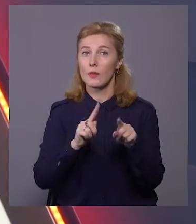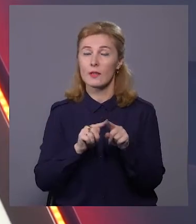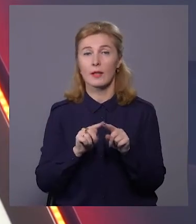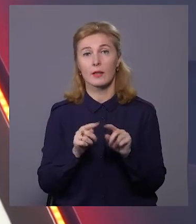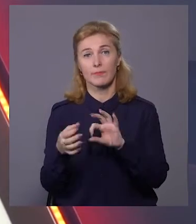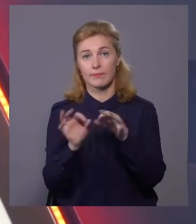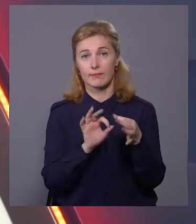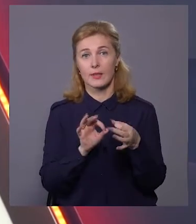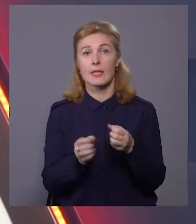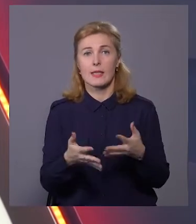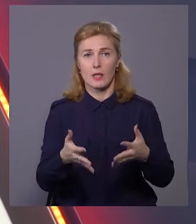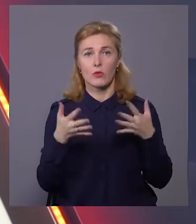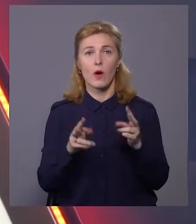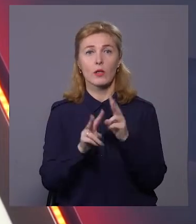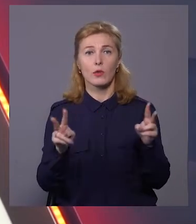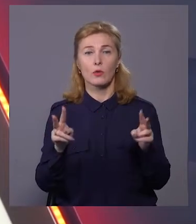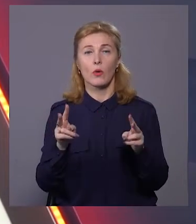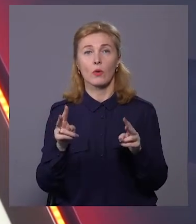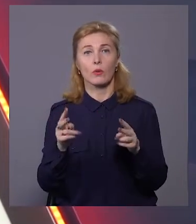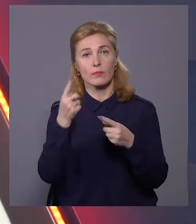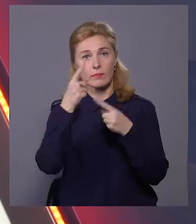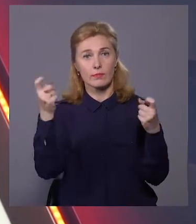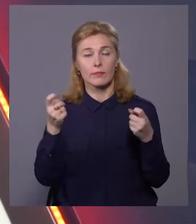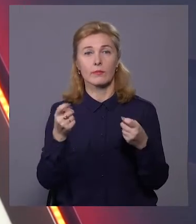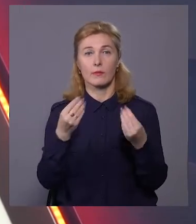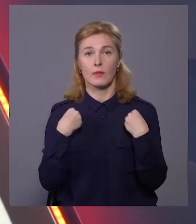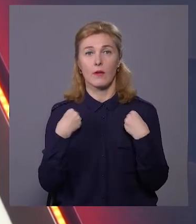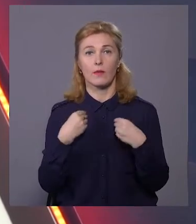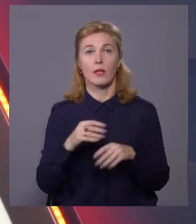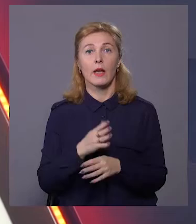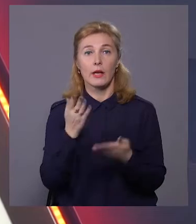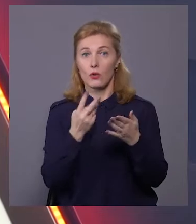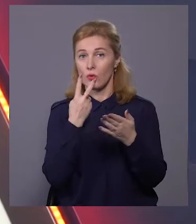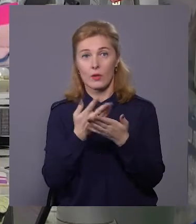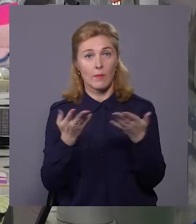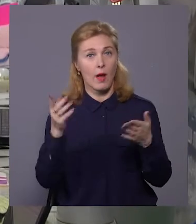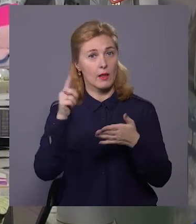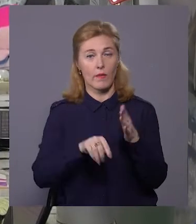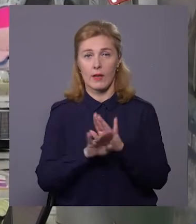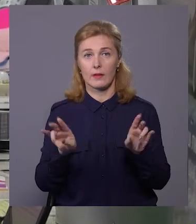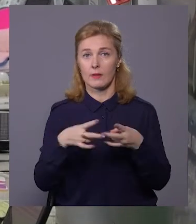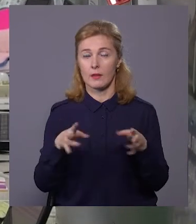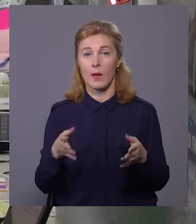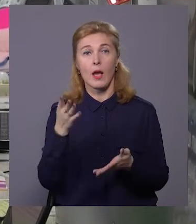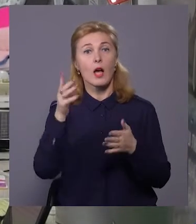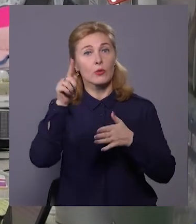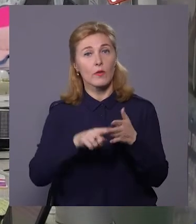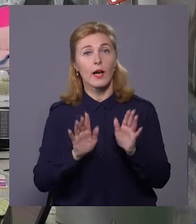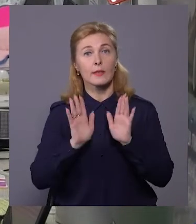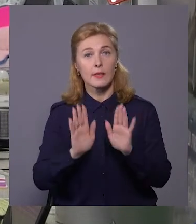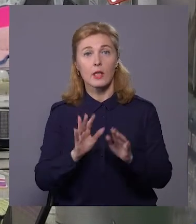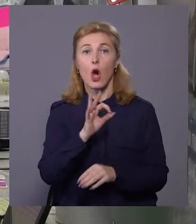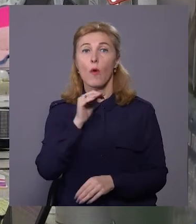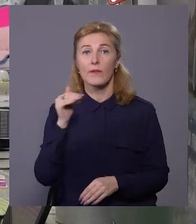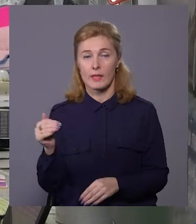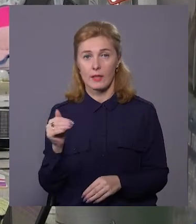ну, джерело, з'ясувати перше джерело. Якщо ви його не бачите, не довіряйте такій інформації. Довіряти ж потрібно офіційним